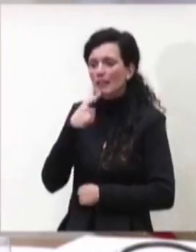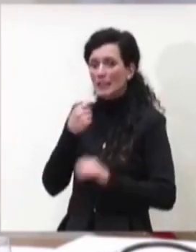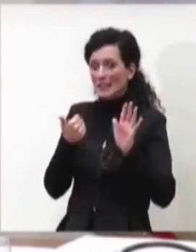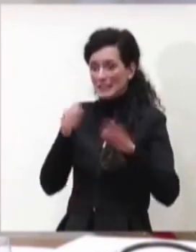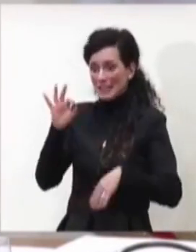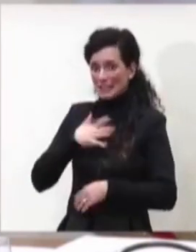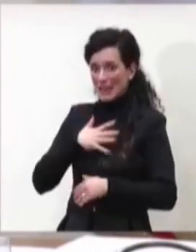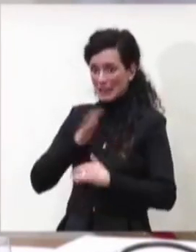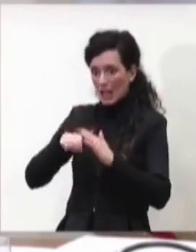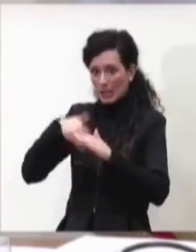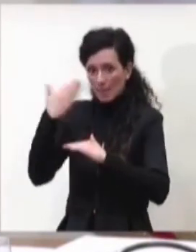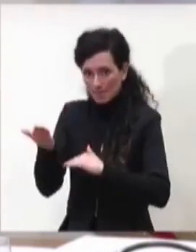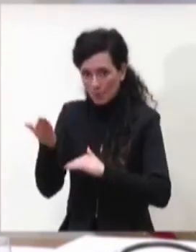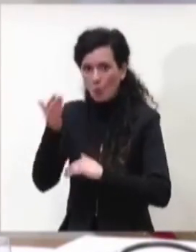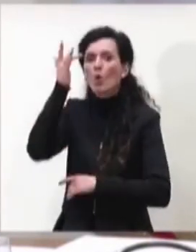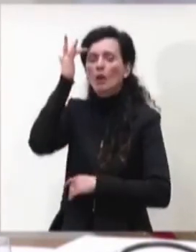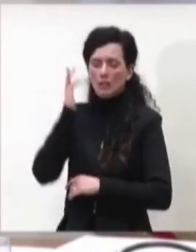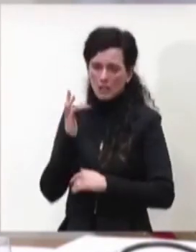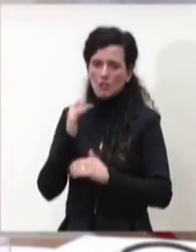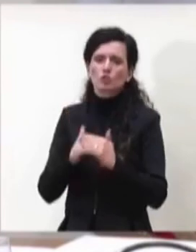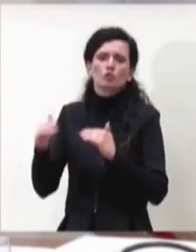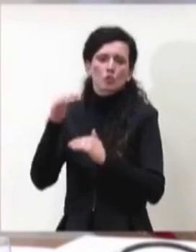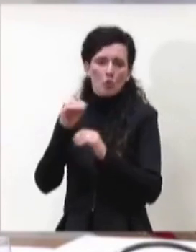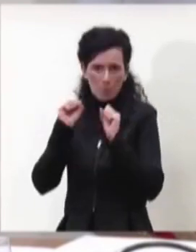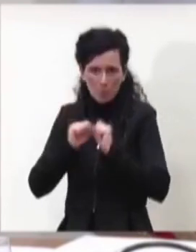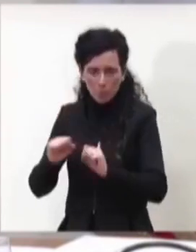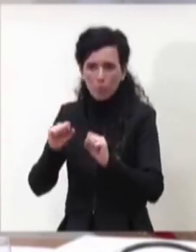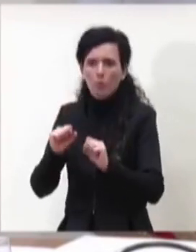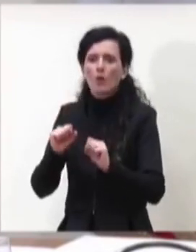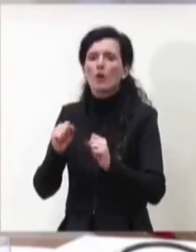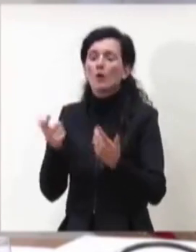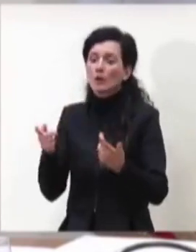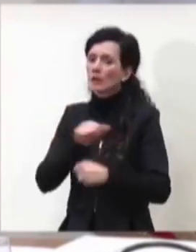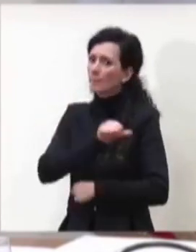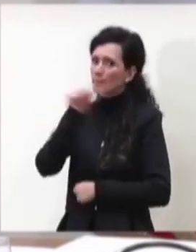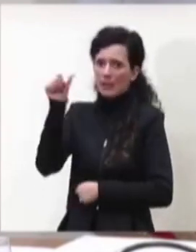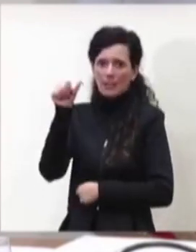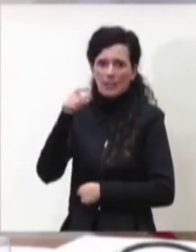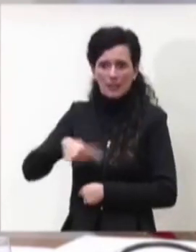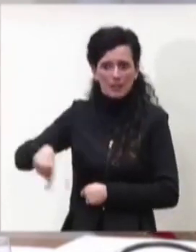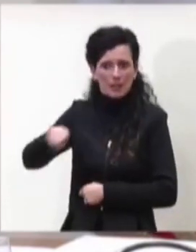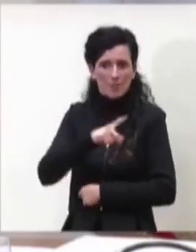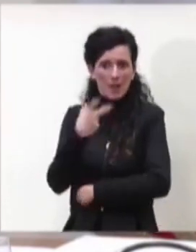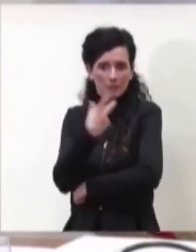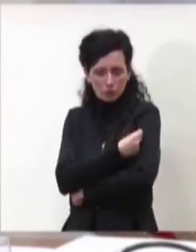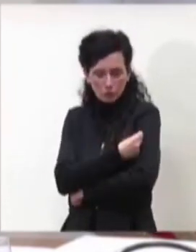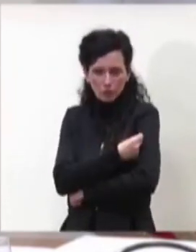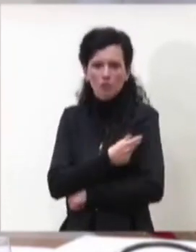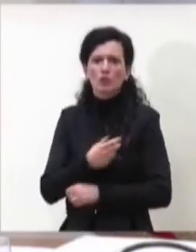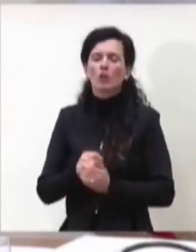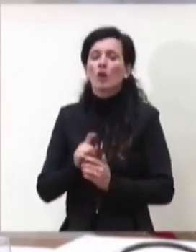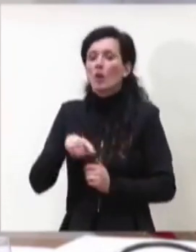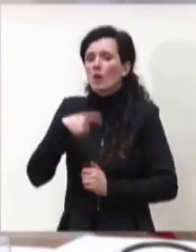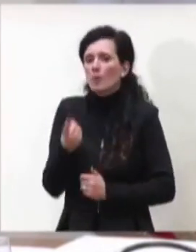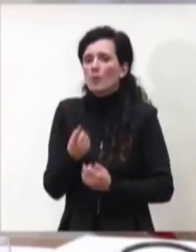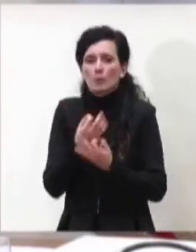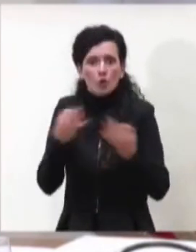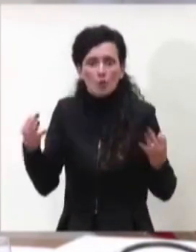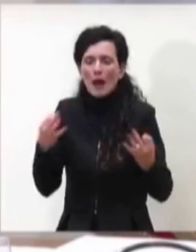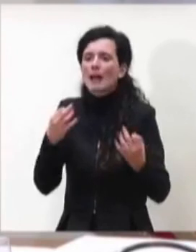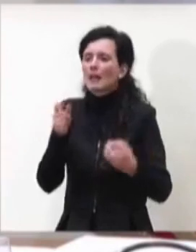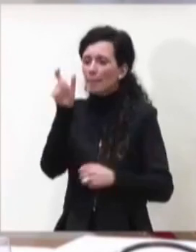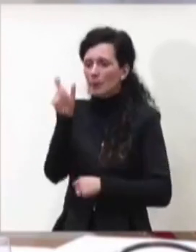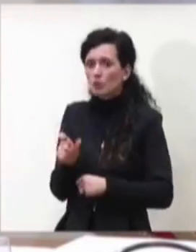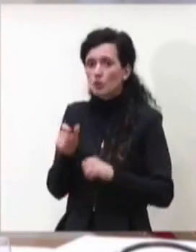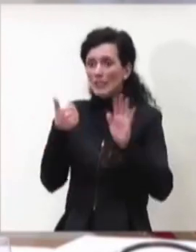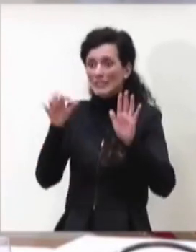anni avendo un rischio maggiore vanno vaccinati con priorità naturalmente ci sono al di sotto dei 60 anni anche